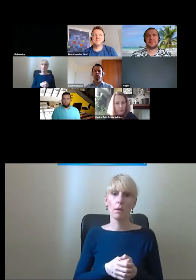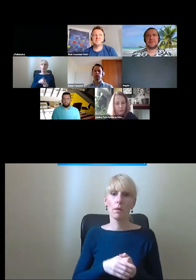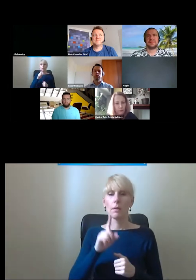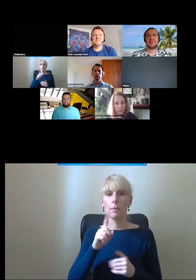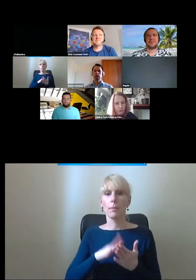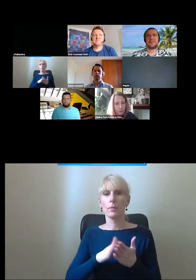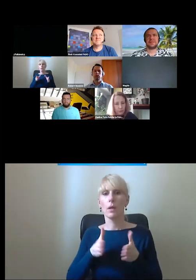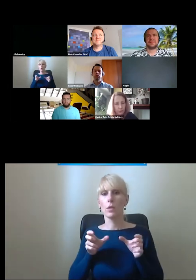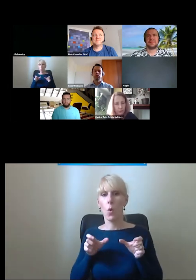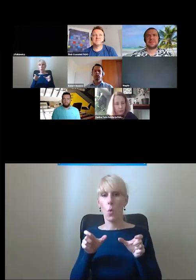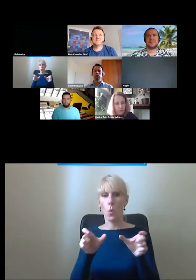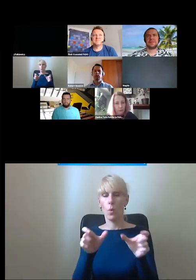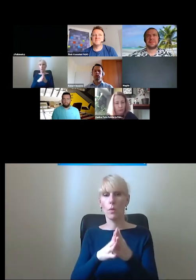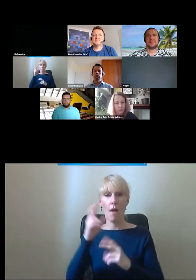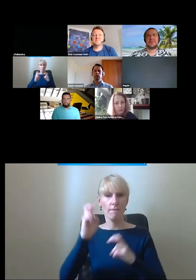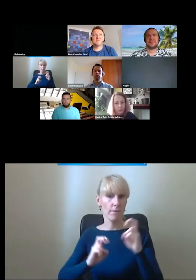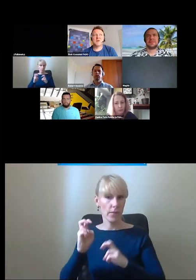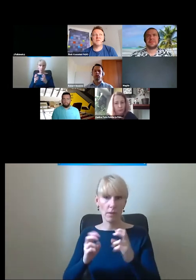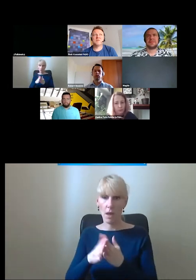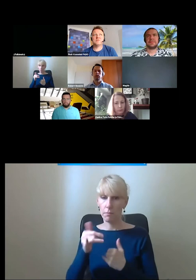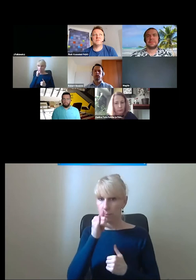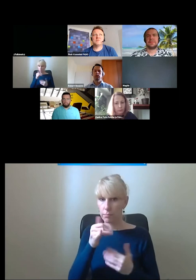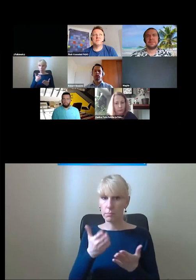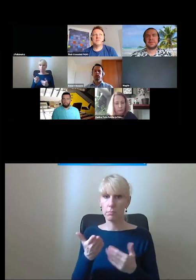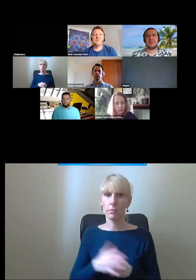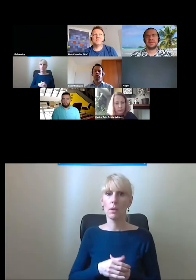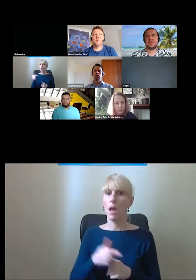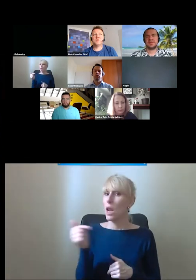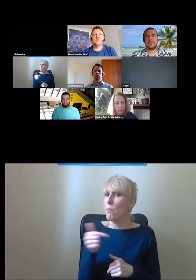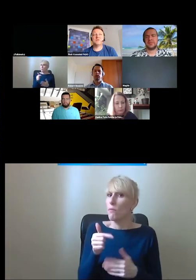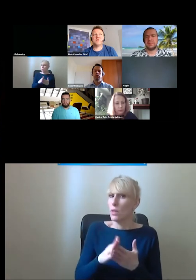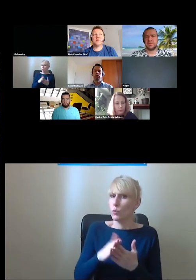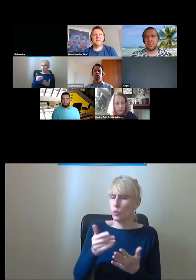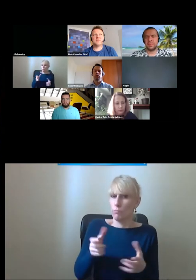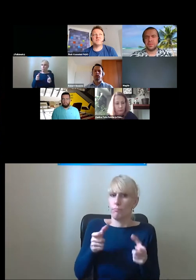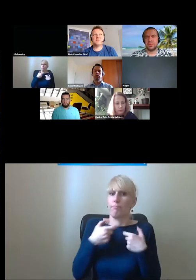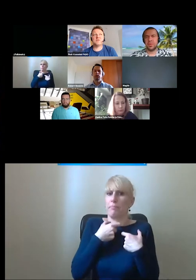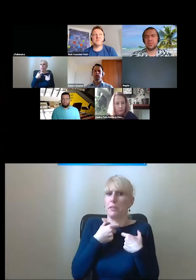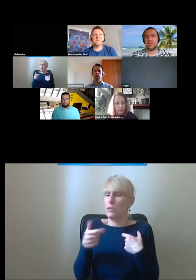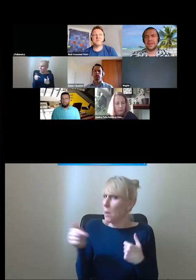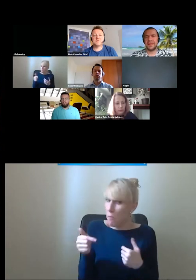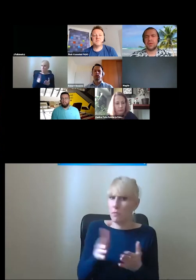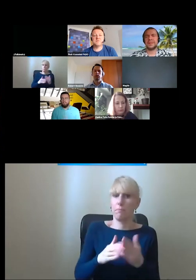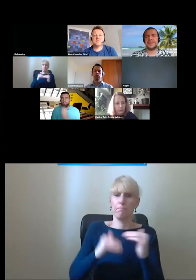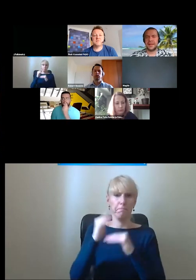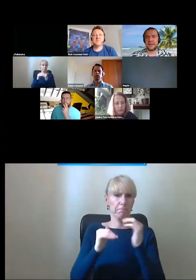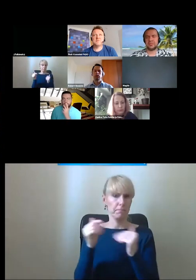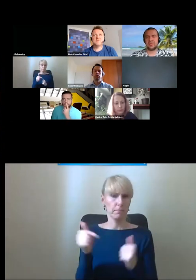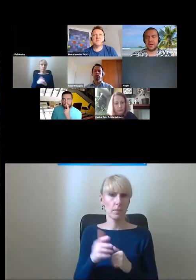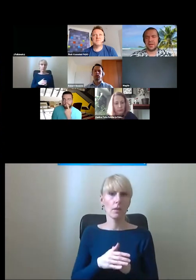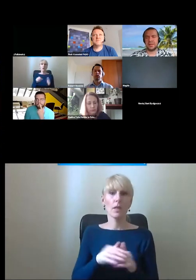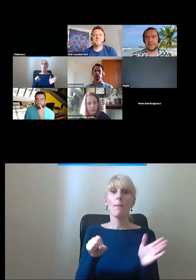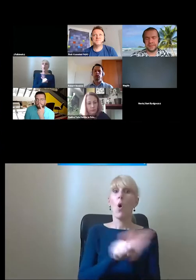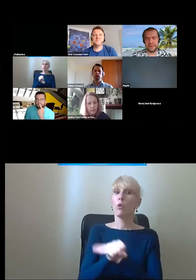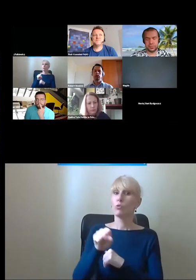torowy było mało miejsca na windę, ale też mi się wydaje, że dało się tą windę z mieścić. To było budowane od zera, to